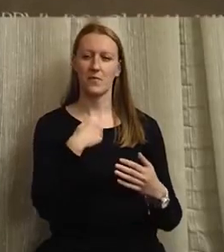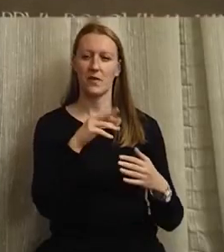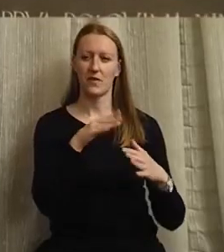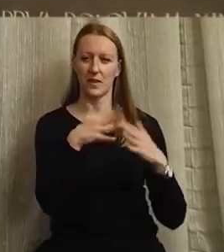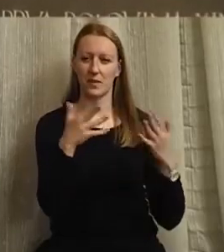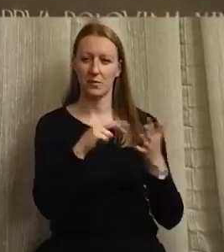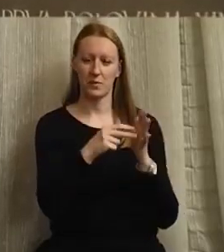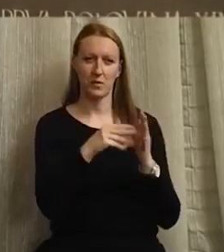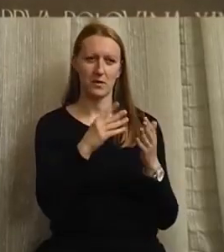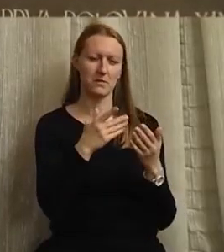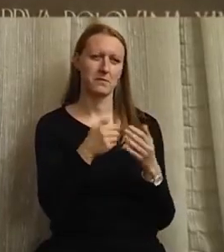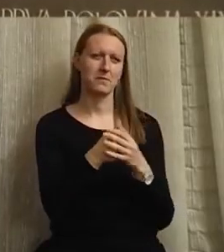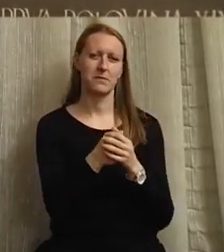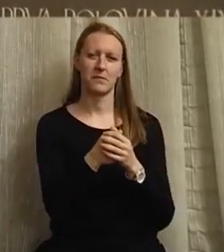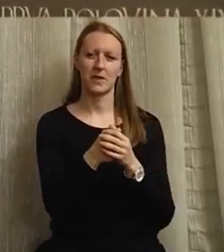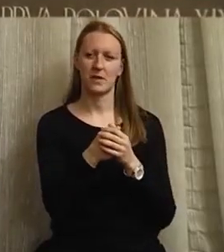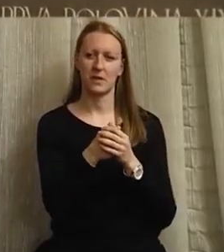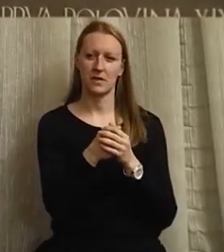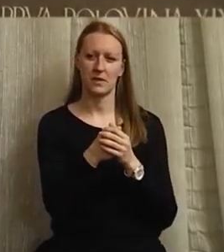Dobro već, još jedan put svima.